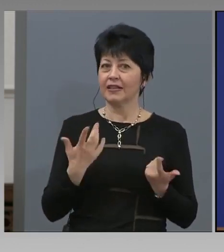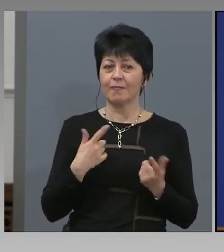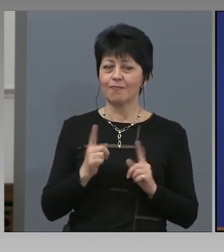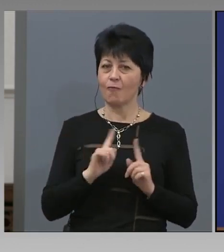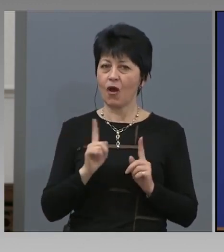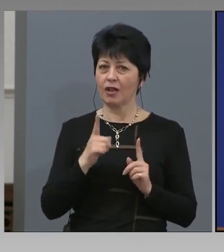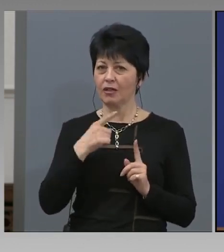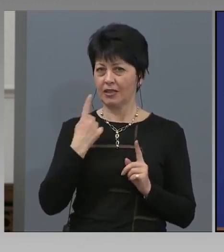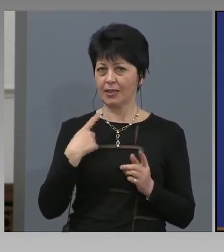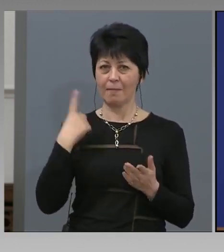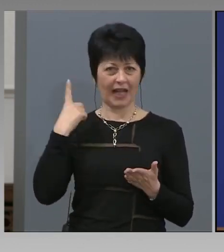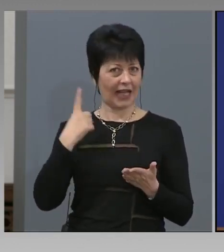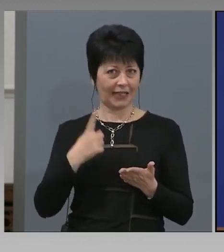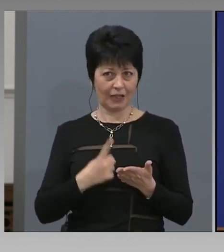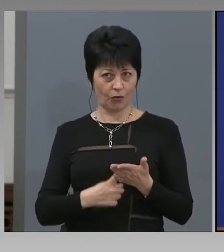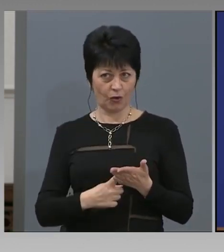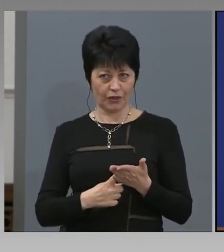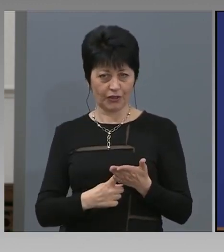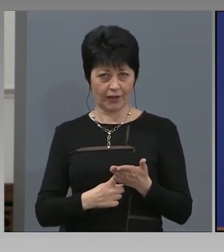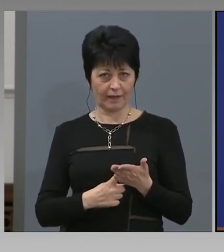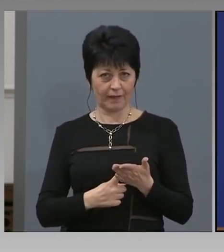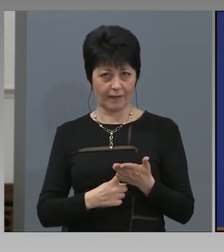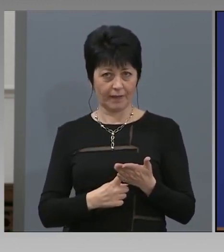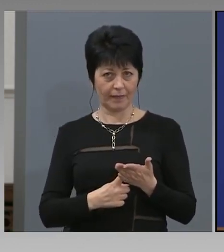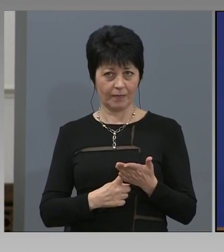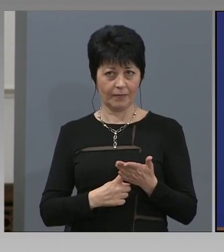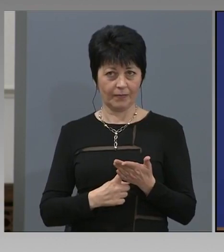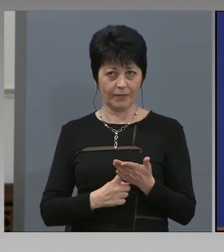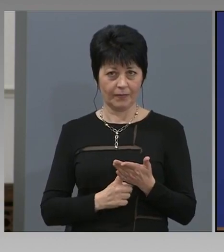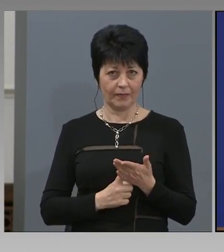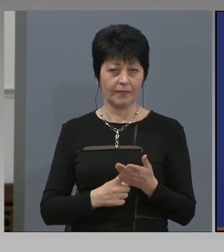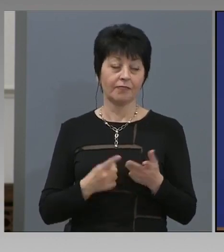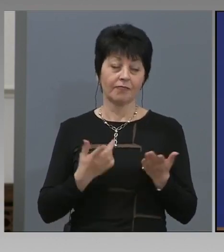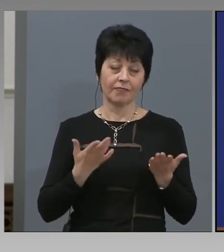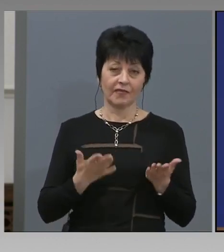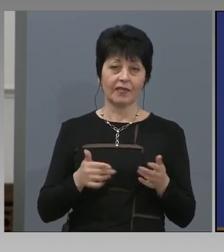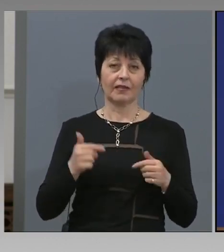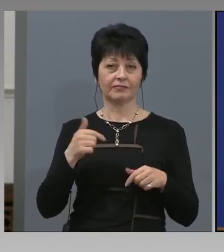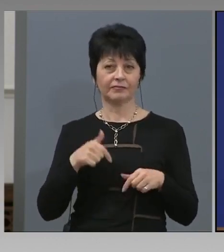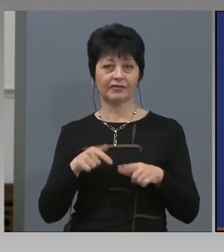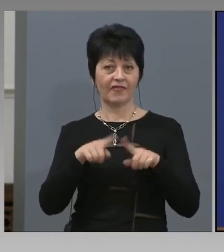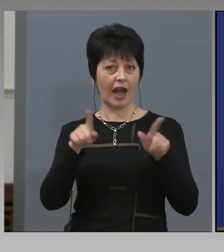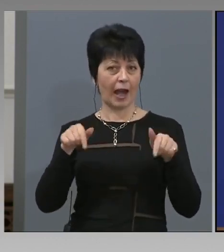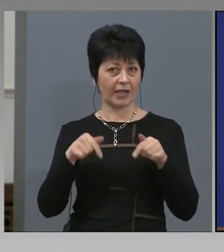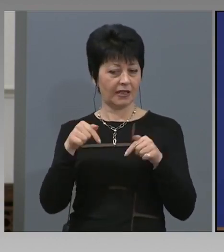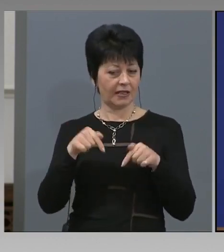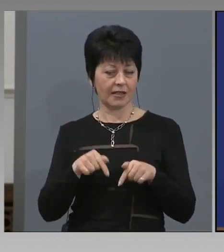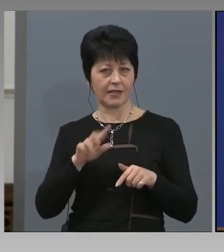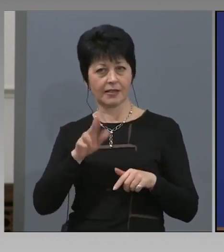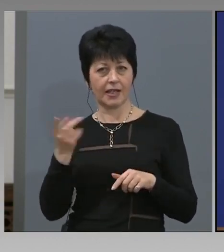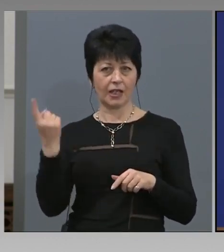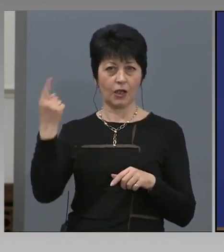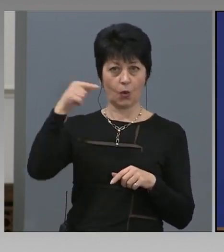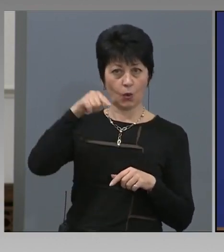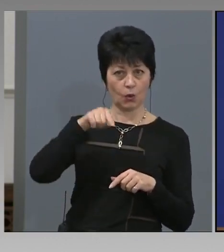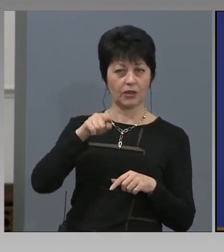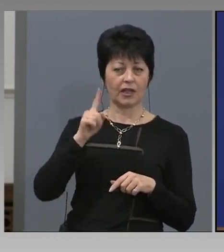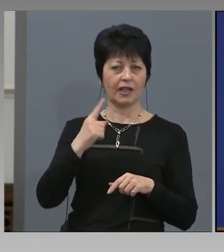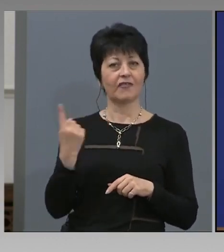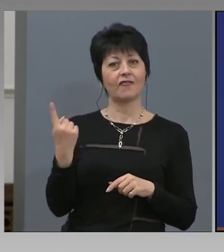категоричен. Така, че в рамките на днешния и утрешния ден, докато понеделник дойде